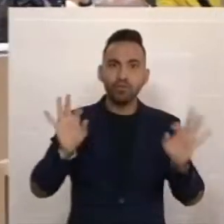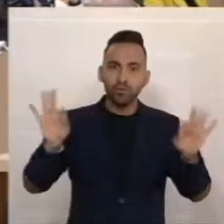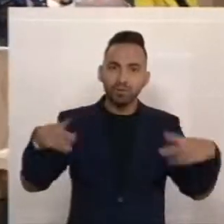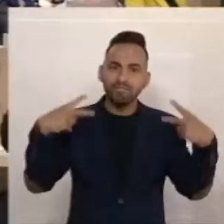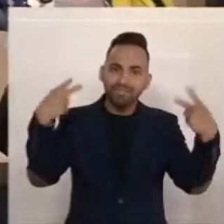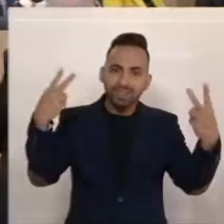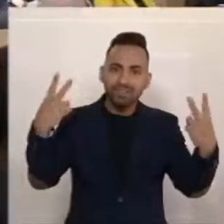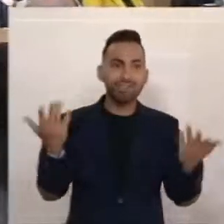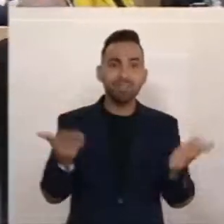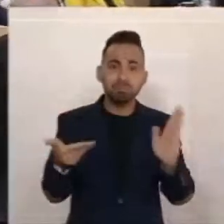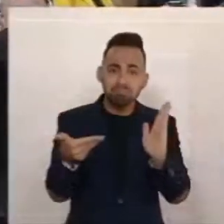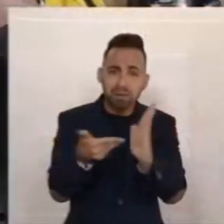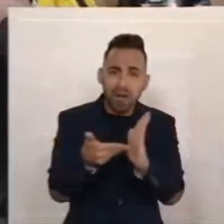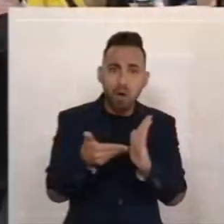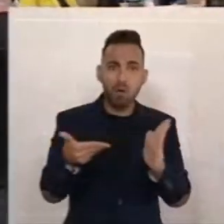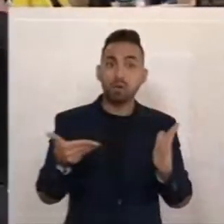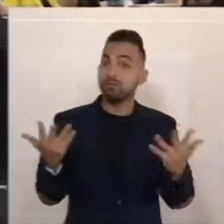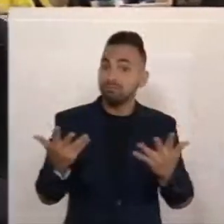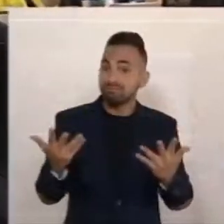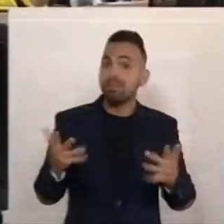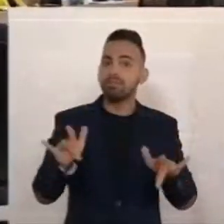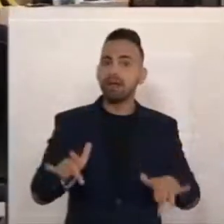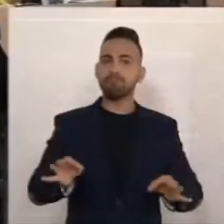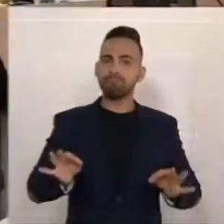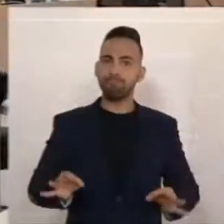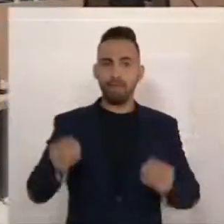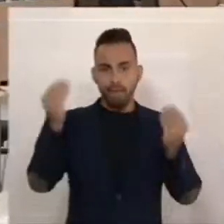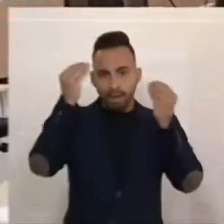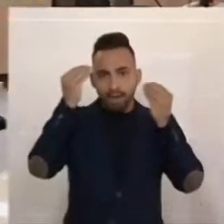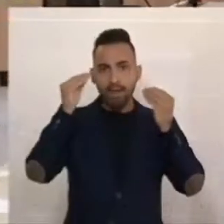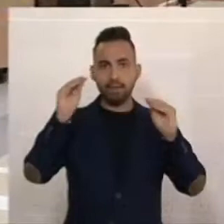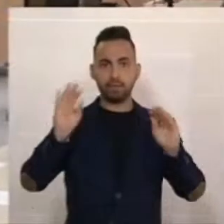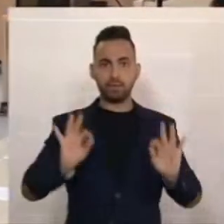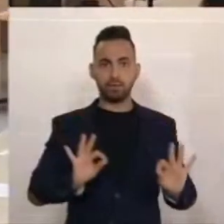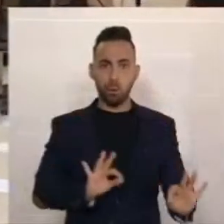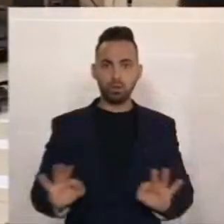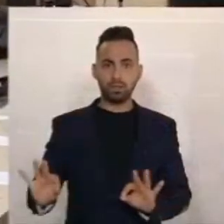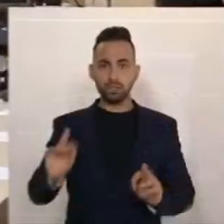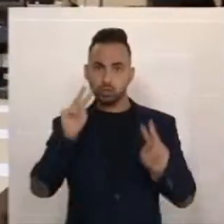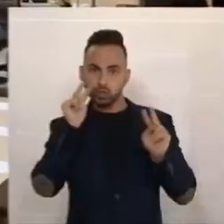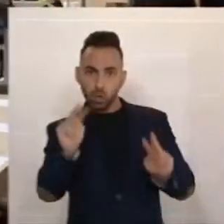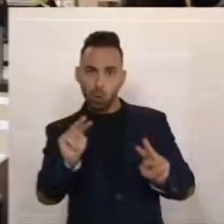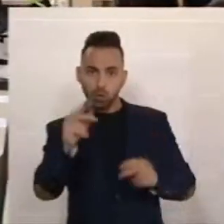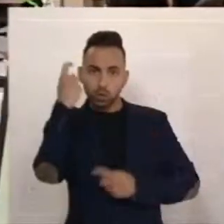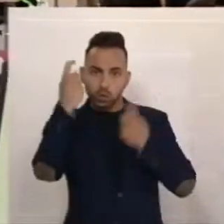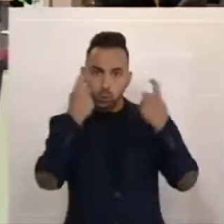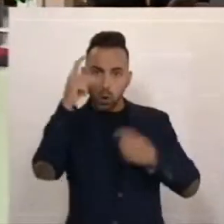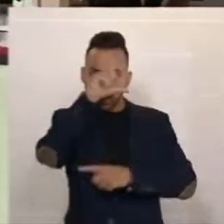notwendig wäre, ist eine redliche Auseinandersetzung mit den Sorgen der Menschen.